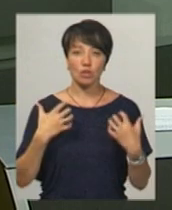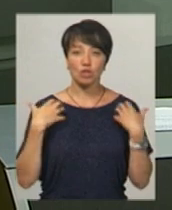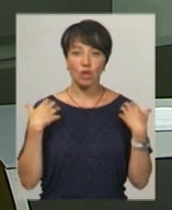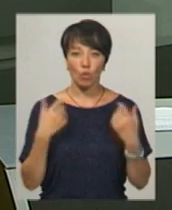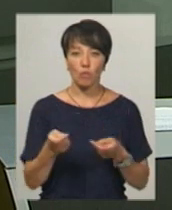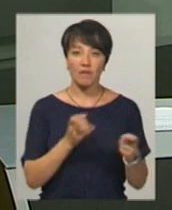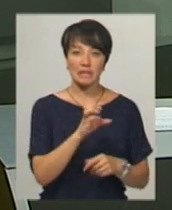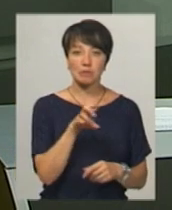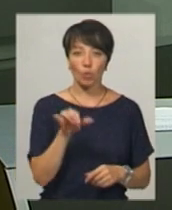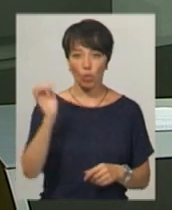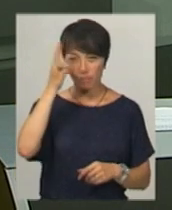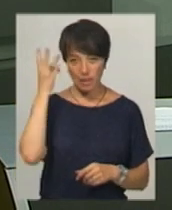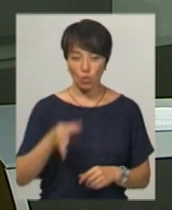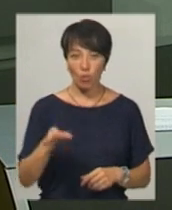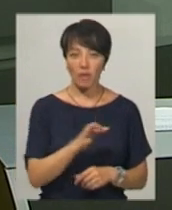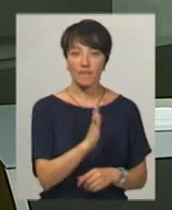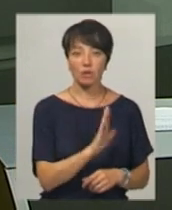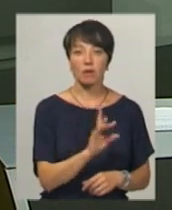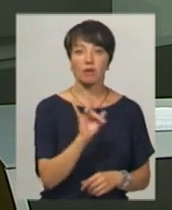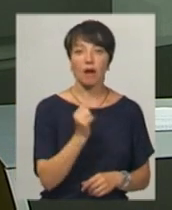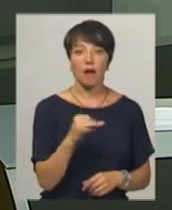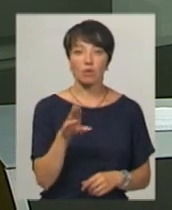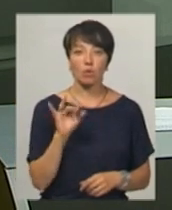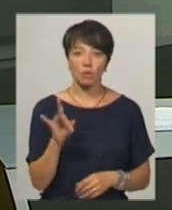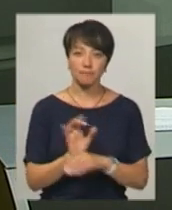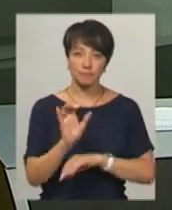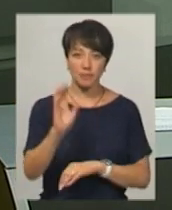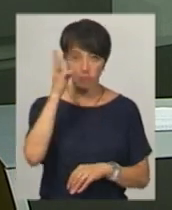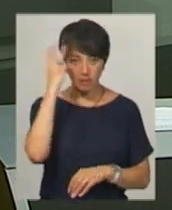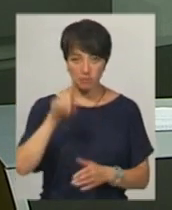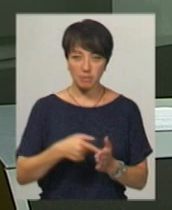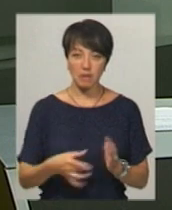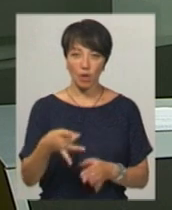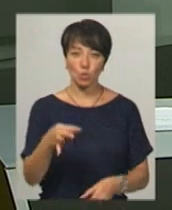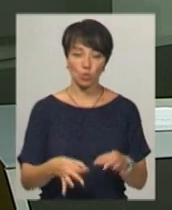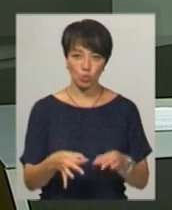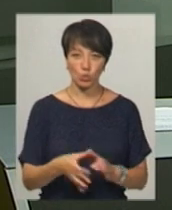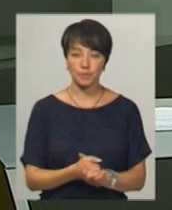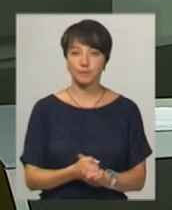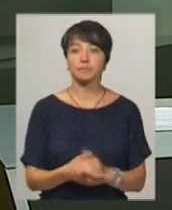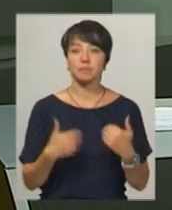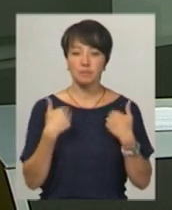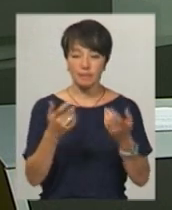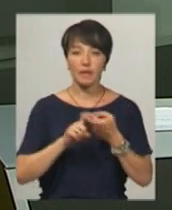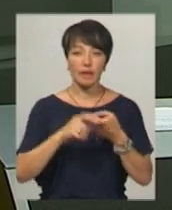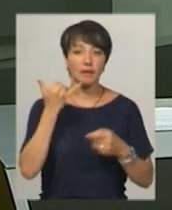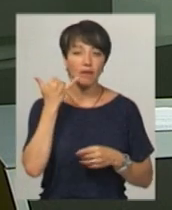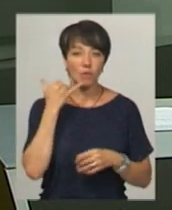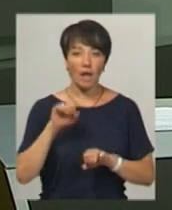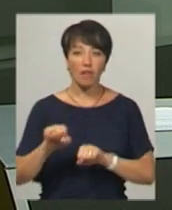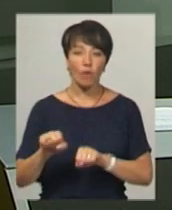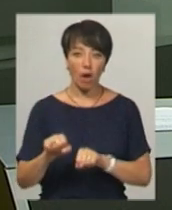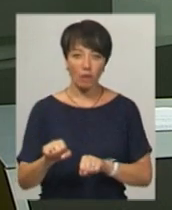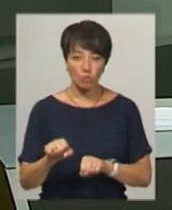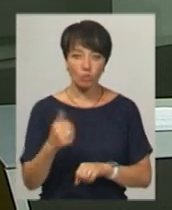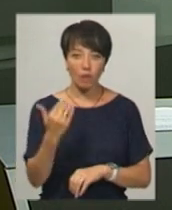управління СБУ у Хмельницькій області Віктора Крайтора було скеровано до Хмельницького міськрайонного суду. Ми зв'язувалися телефоном з адвокатом